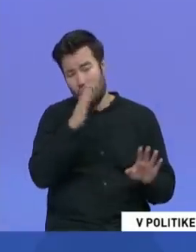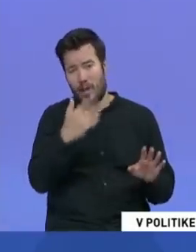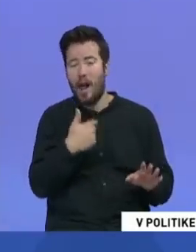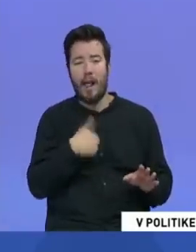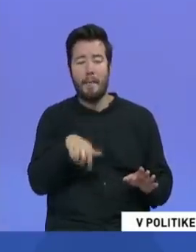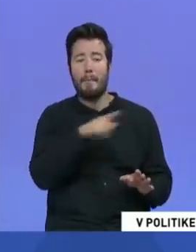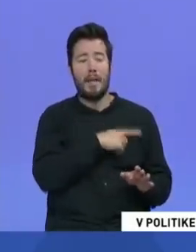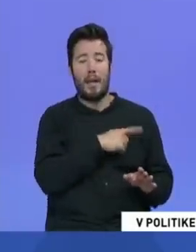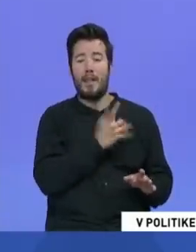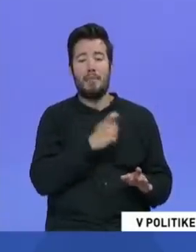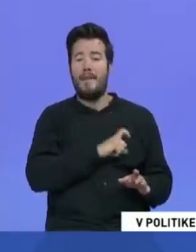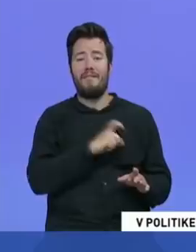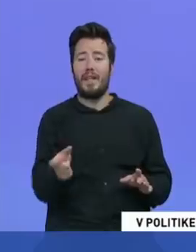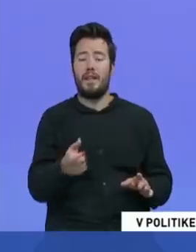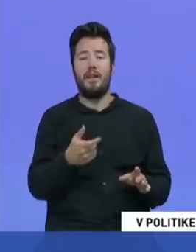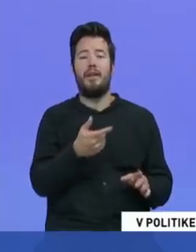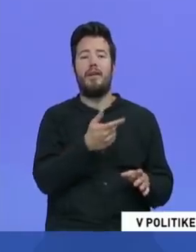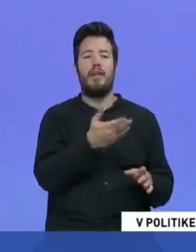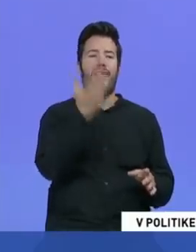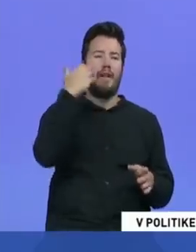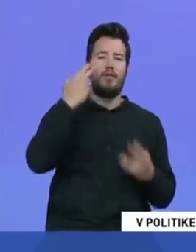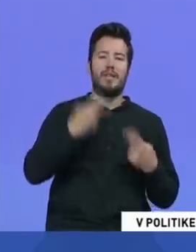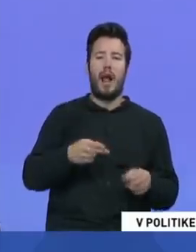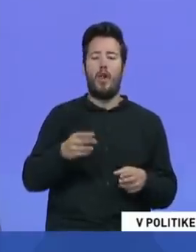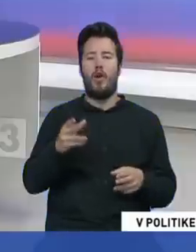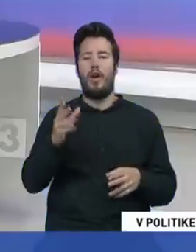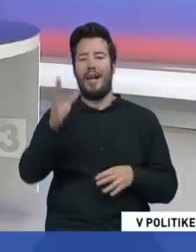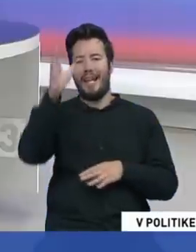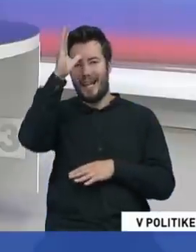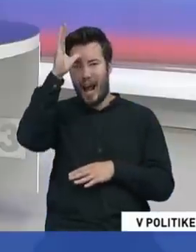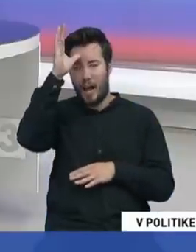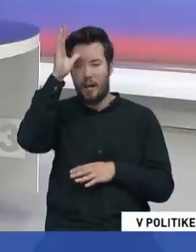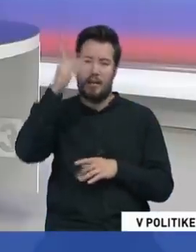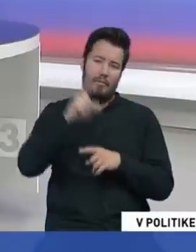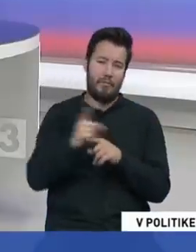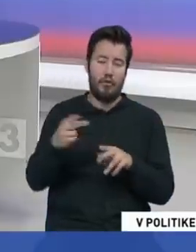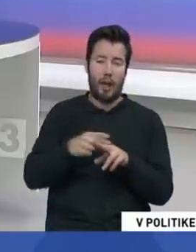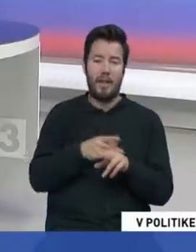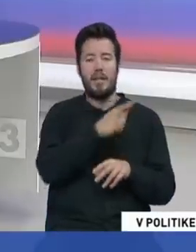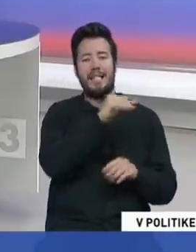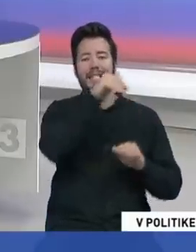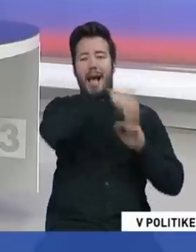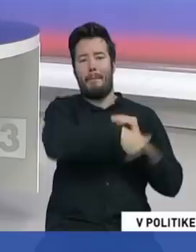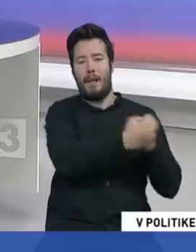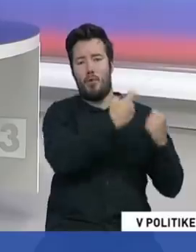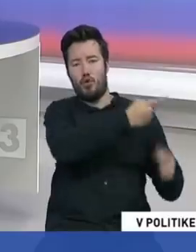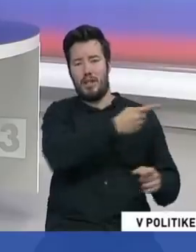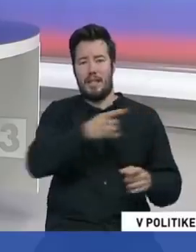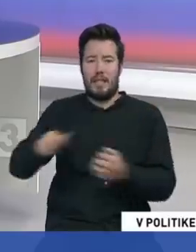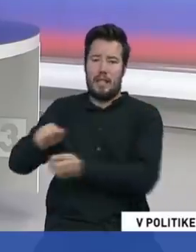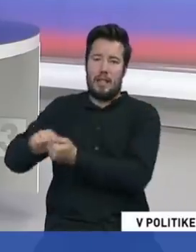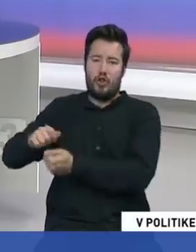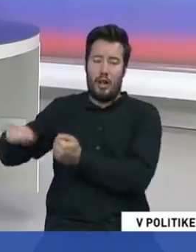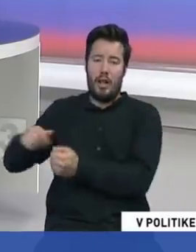neni viny za to, čo sa dialo v krajinách ako je Irak alebo ako je Liber, to rozmatíli západné mocnosti. Nie sme viny za koloniálnu minulosť západných